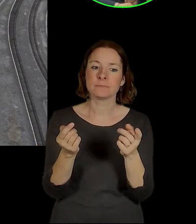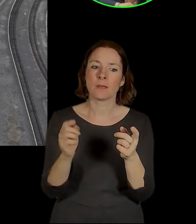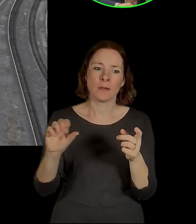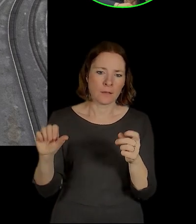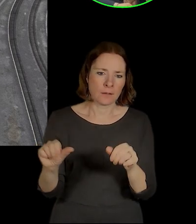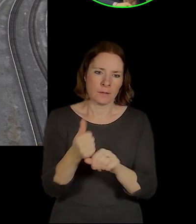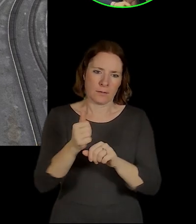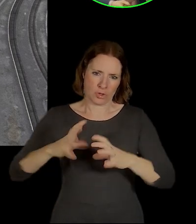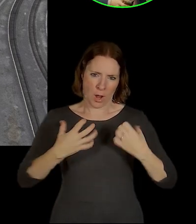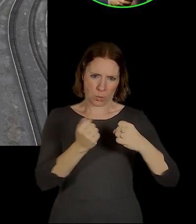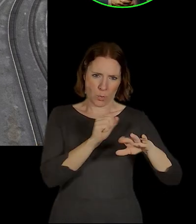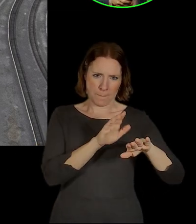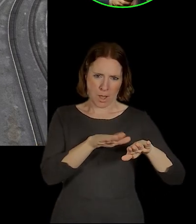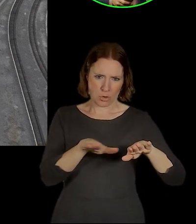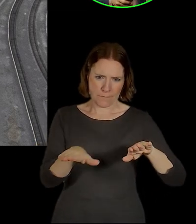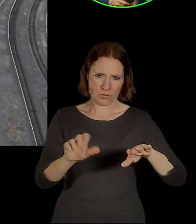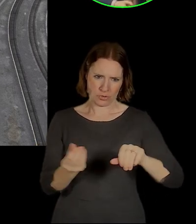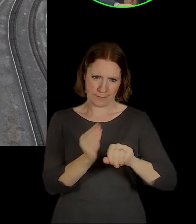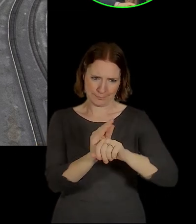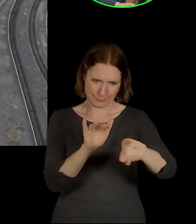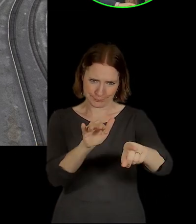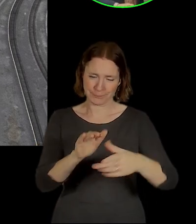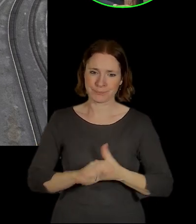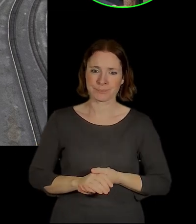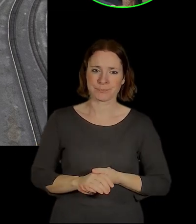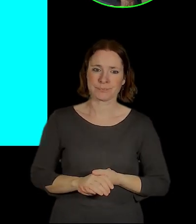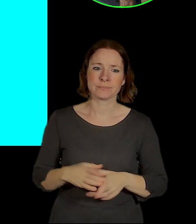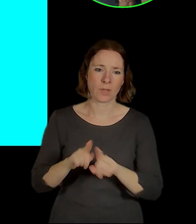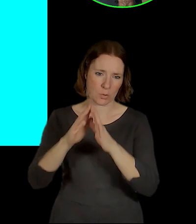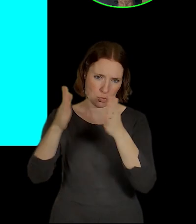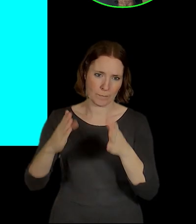plus R parkovací dům.